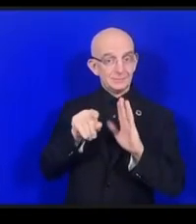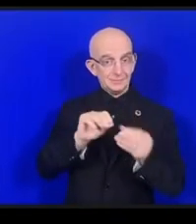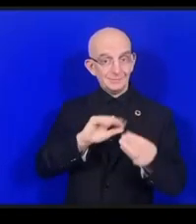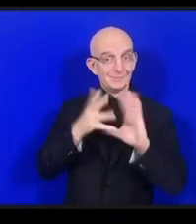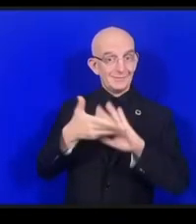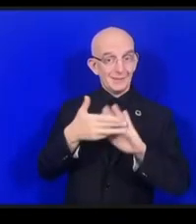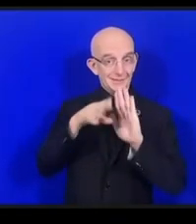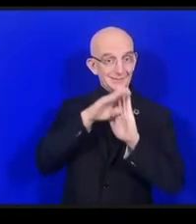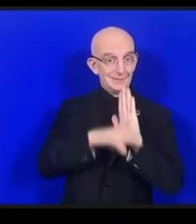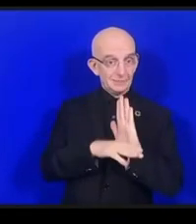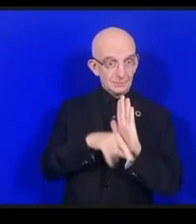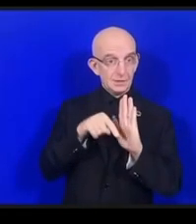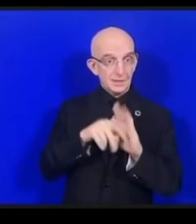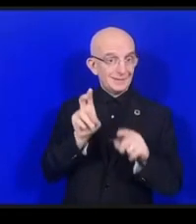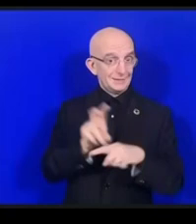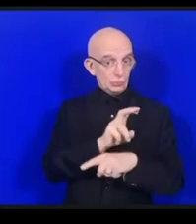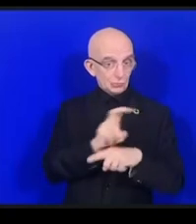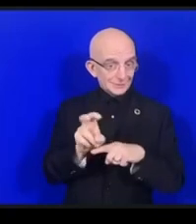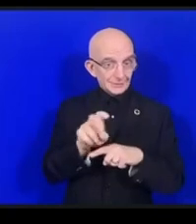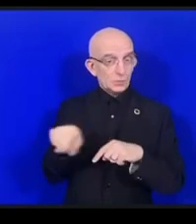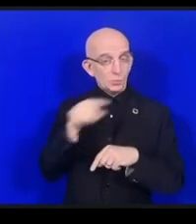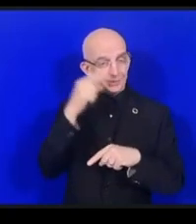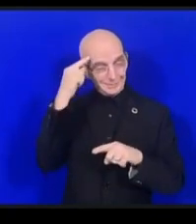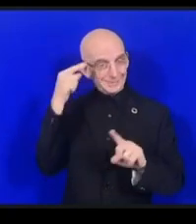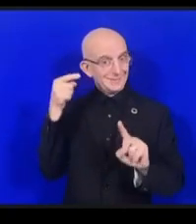私どものコアリッションの狙いというのは